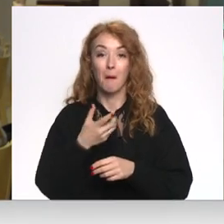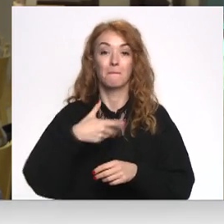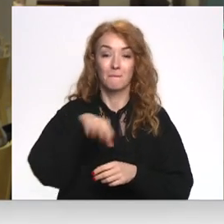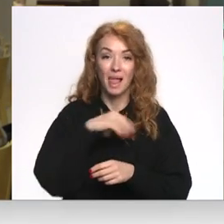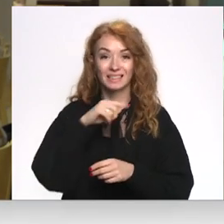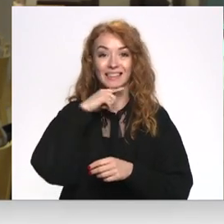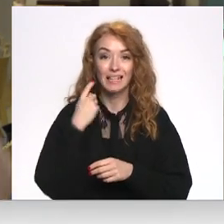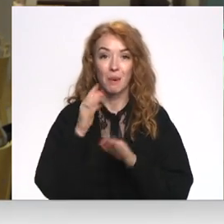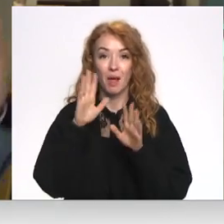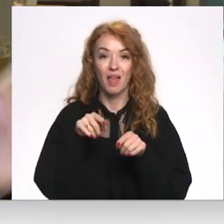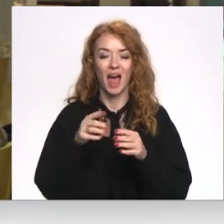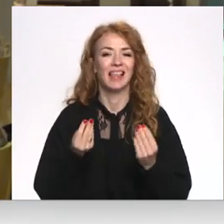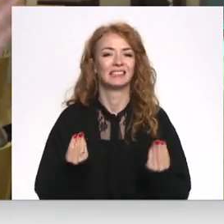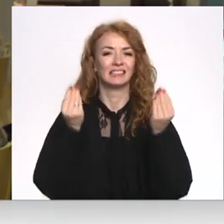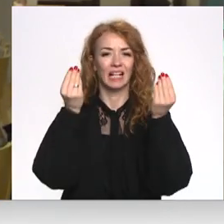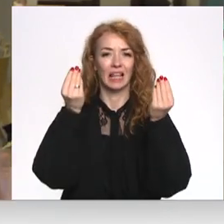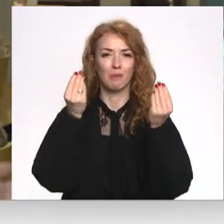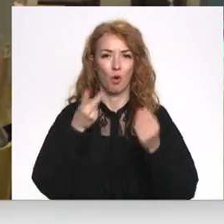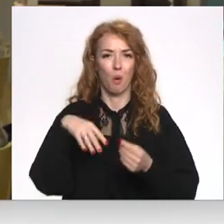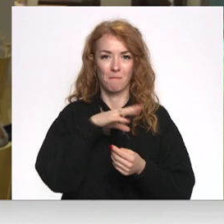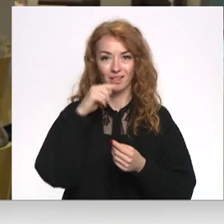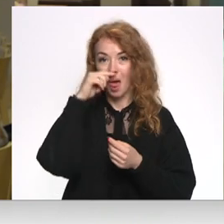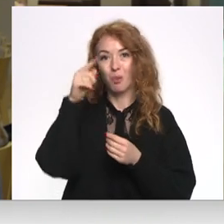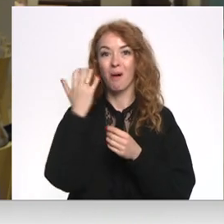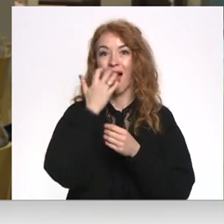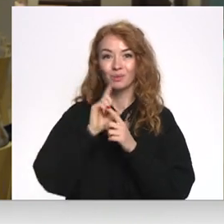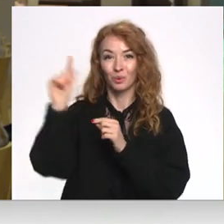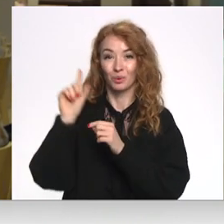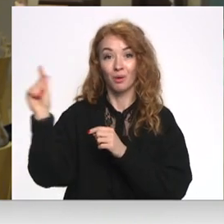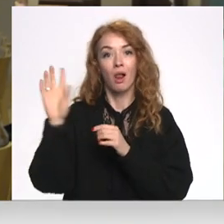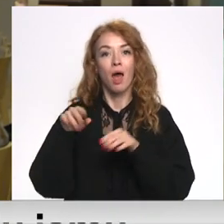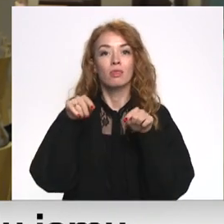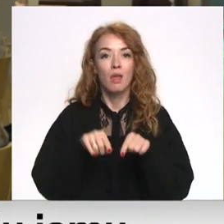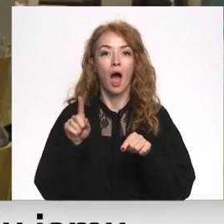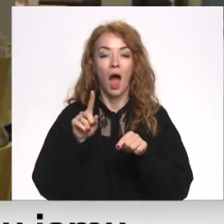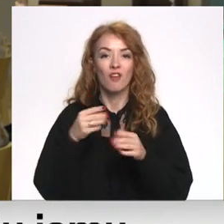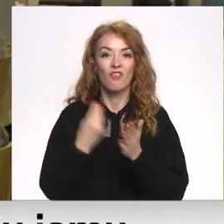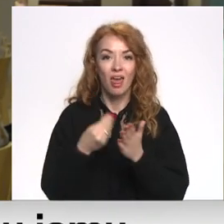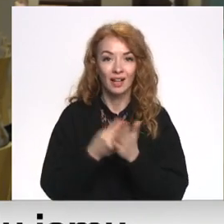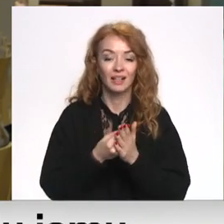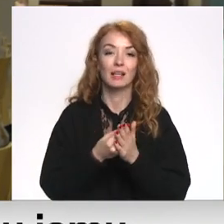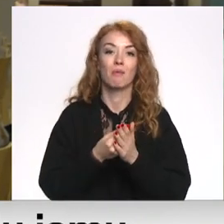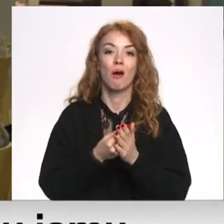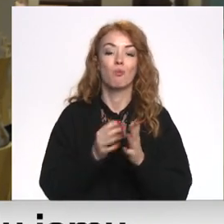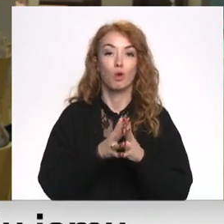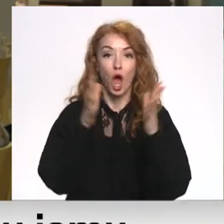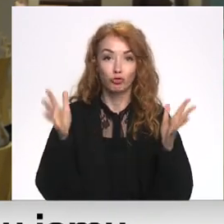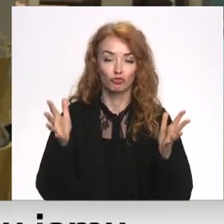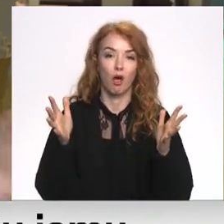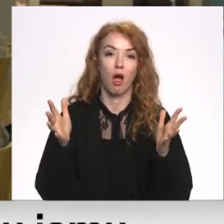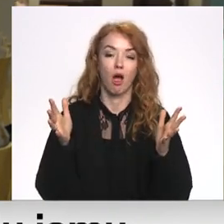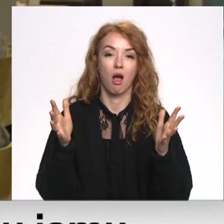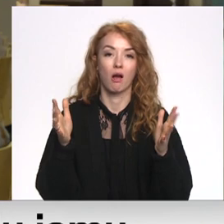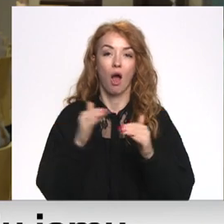izcilība kvanta jomā, ar ko mēs lepojamies uz āru, lai tā būtu praktiska pievienotā vērtība pēc iespējas plašākam